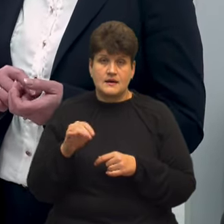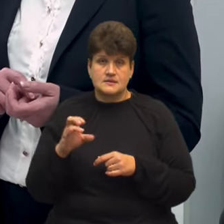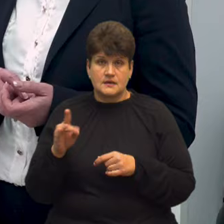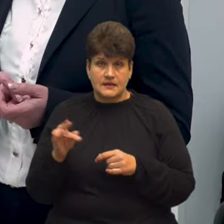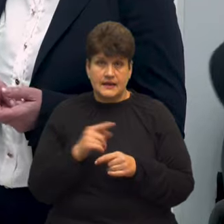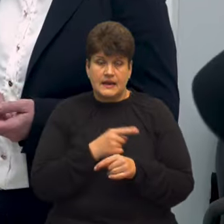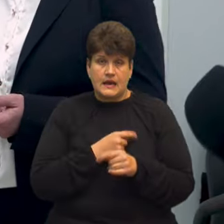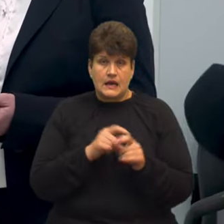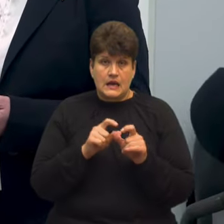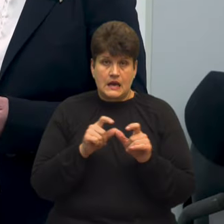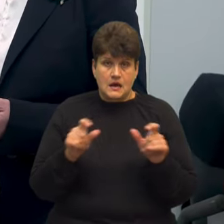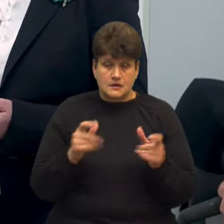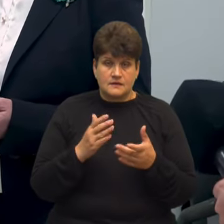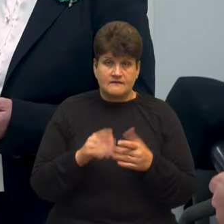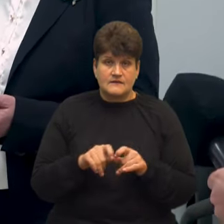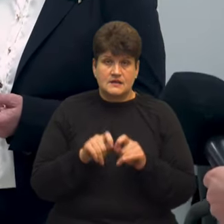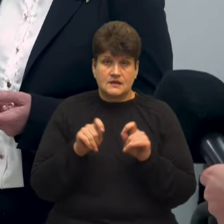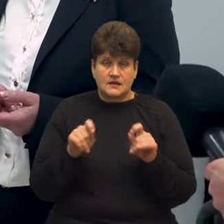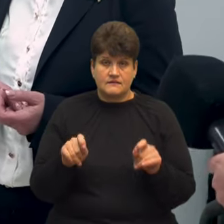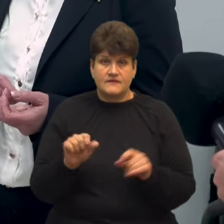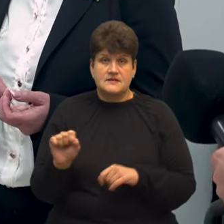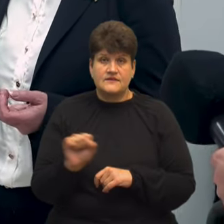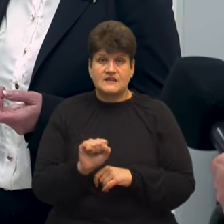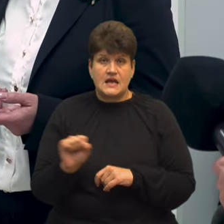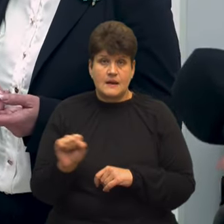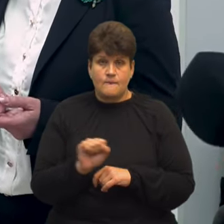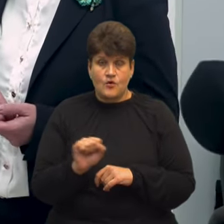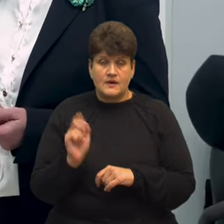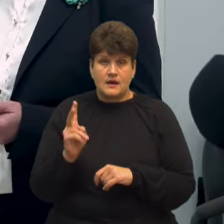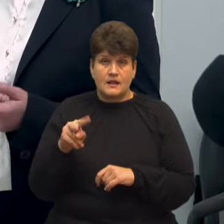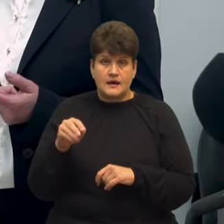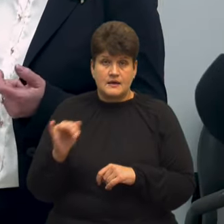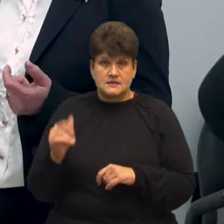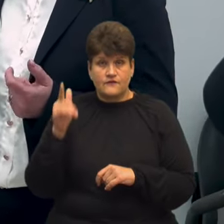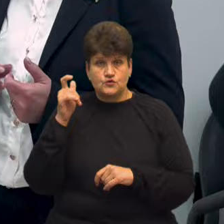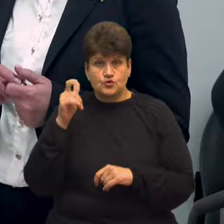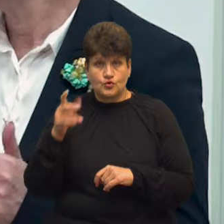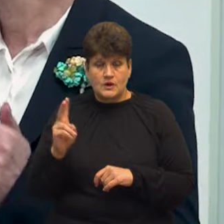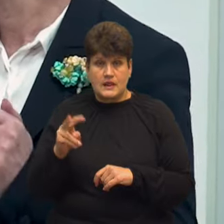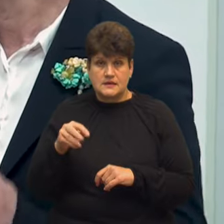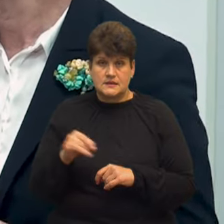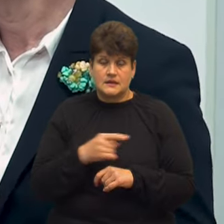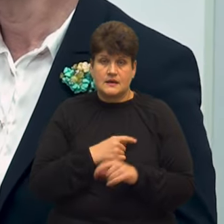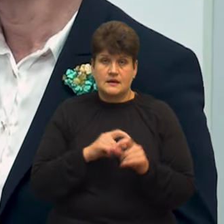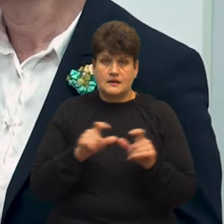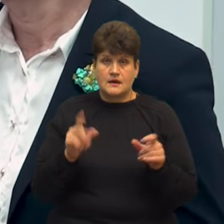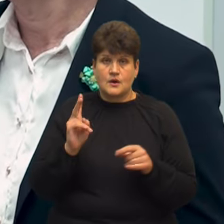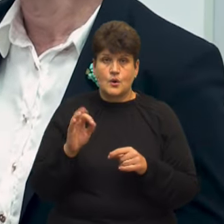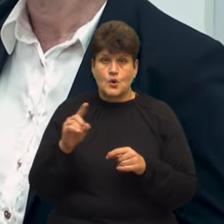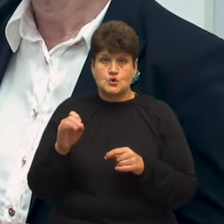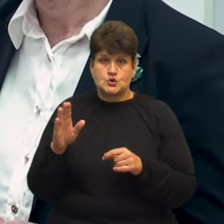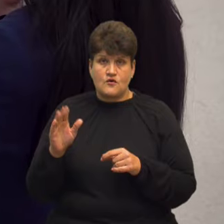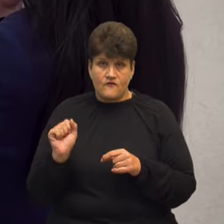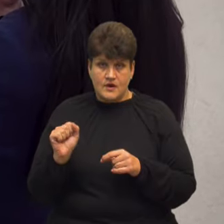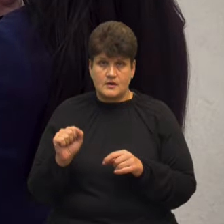відкривається в Теребовлі кластерна лікарня, в Чортковій кластерна лікарня і Козова кластерна